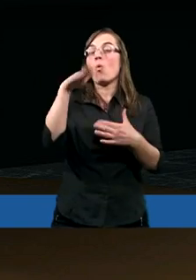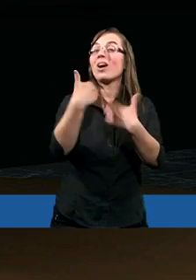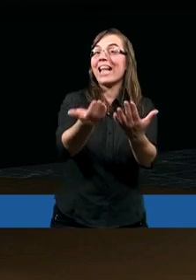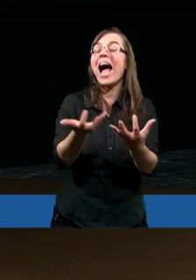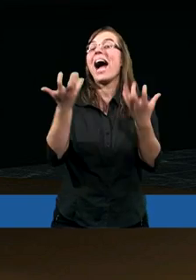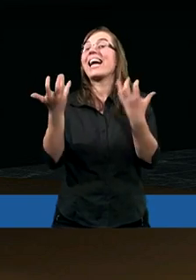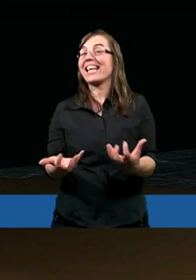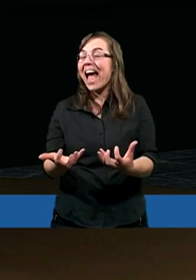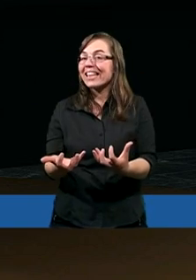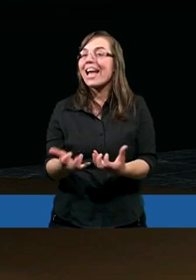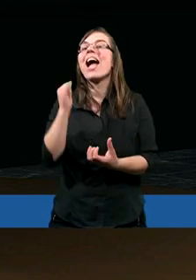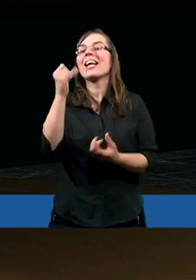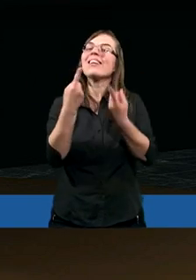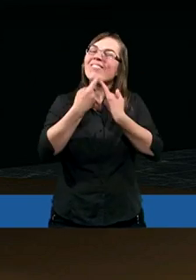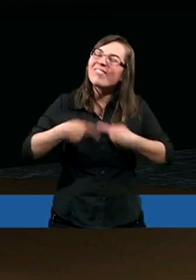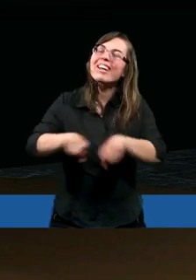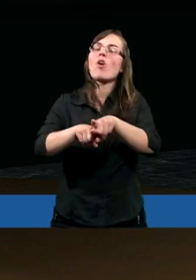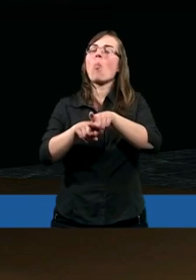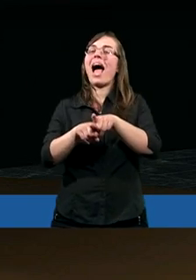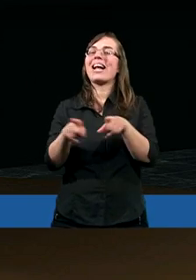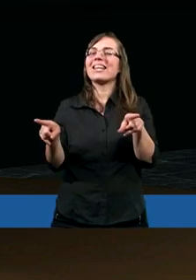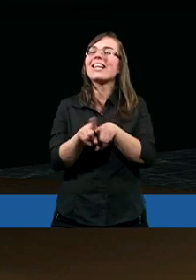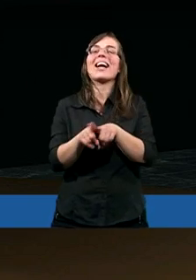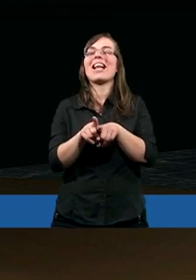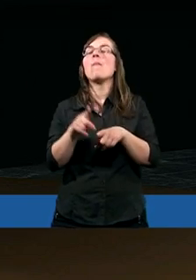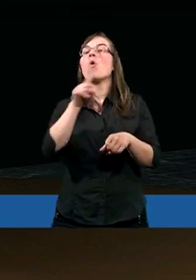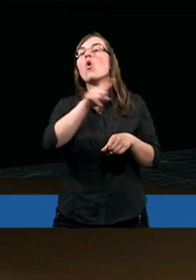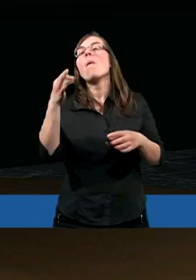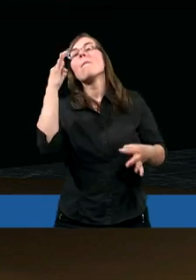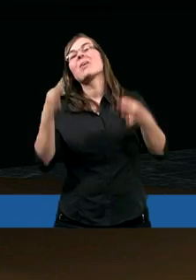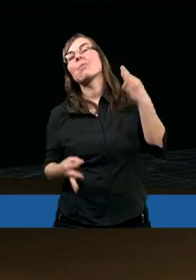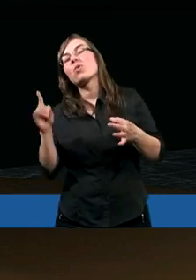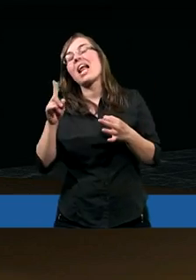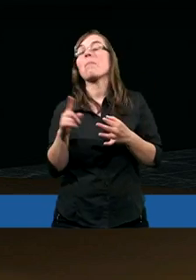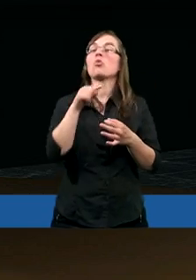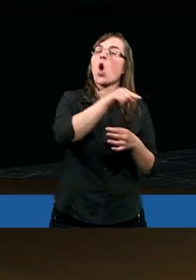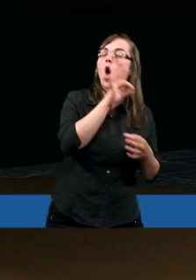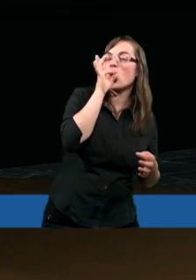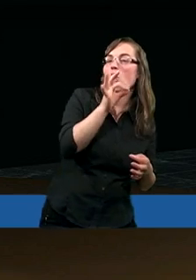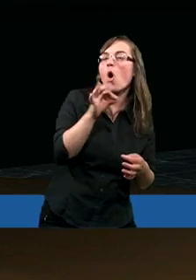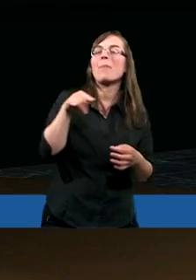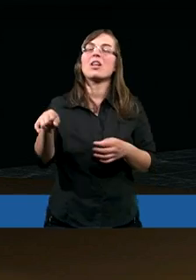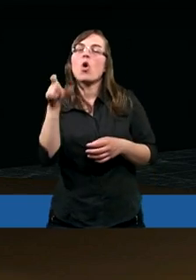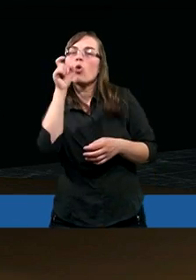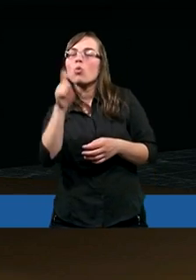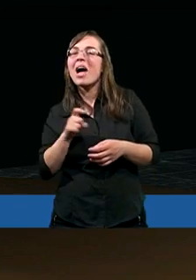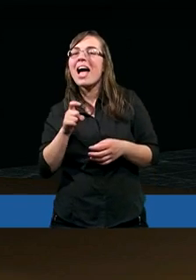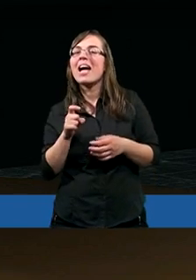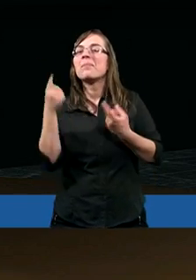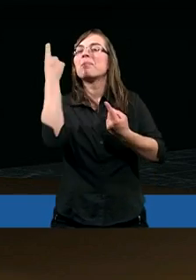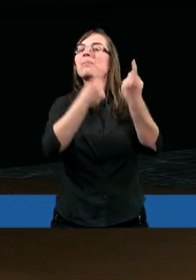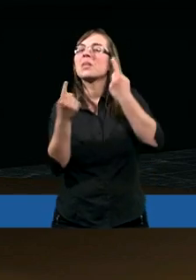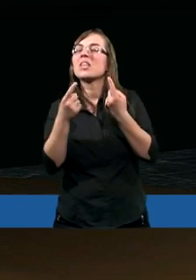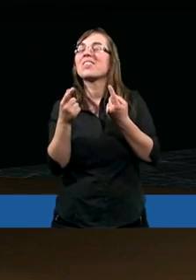i wykonanie. I to jak kiedyś nawet można było przypuszczać, co jest dobre, a co złe, ale to teraz Bóg